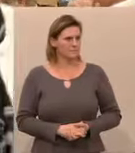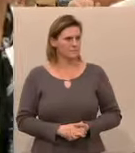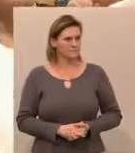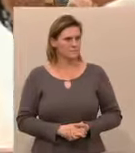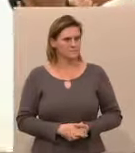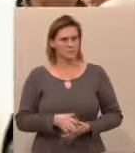Ich lasse mir Ihnen